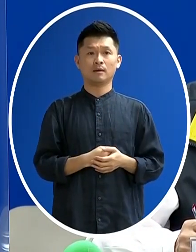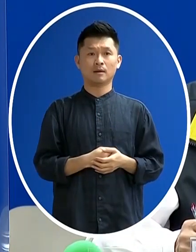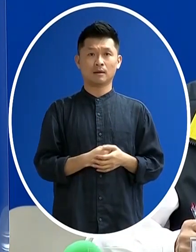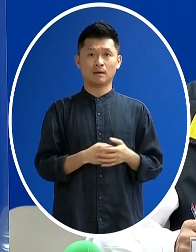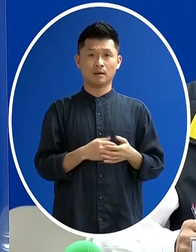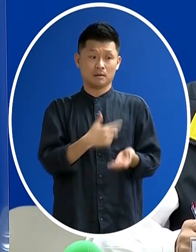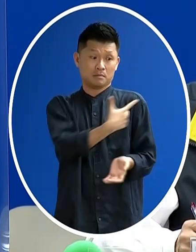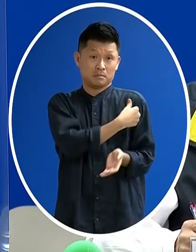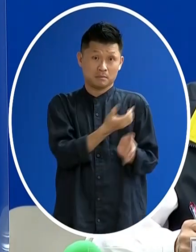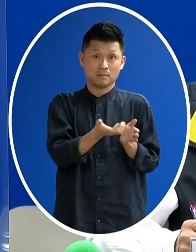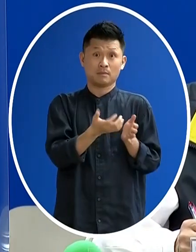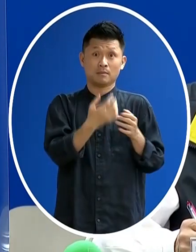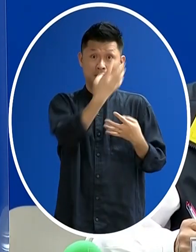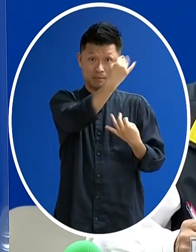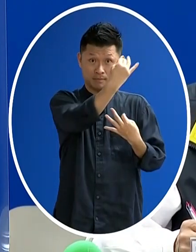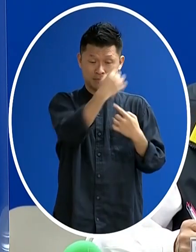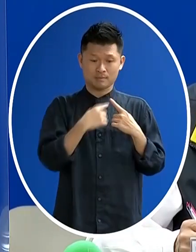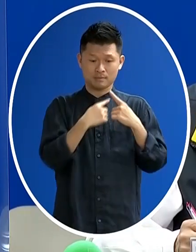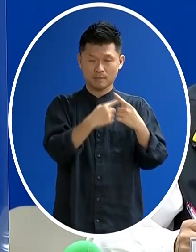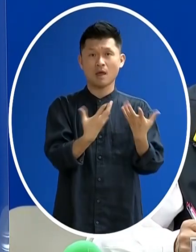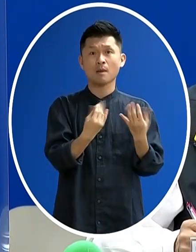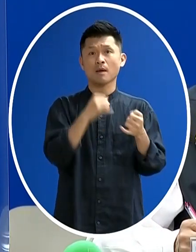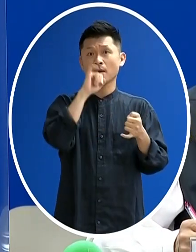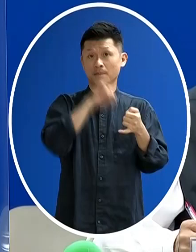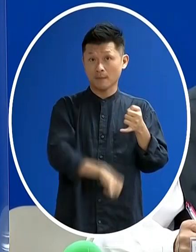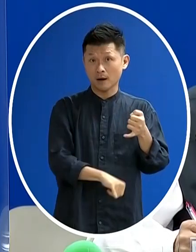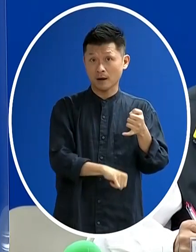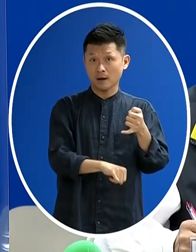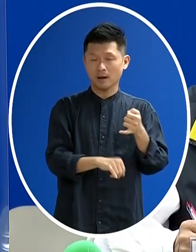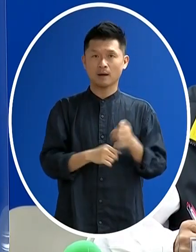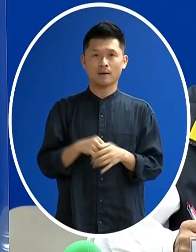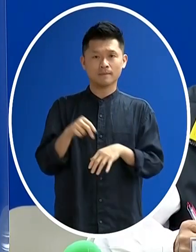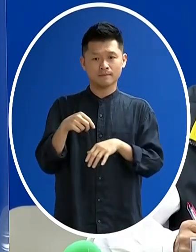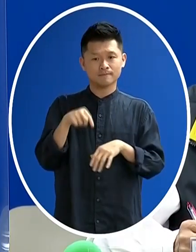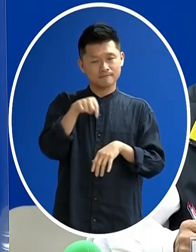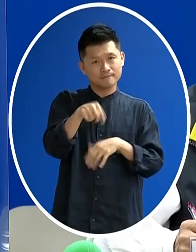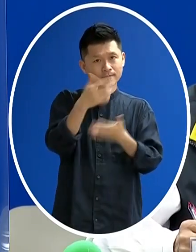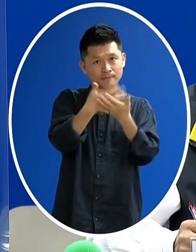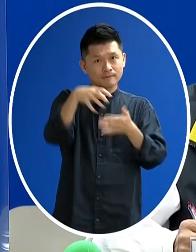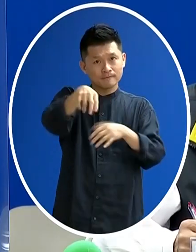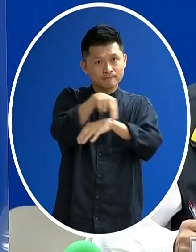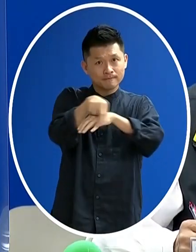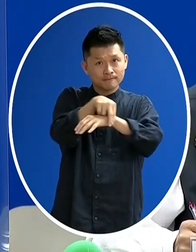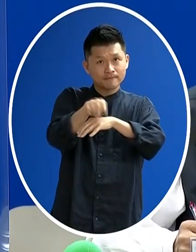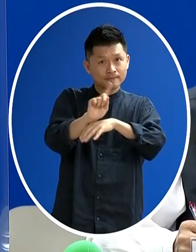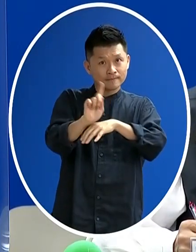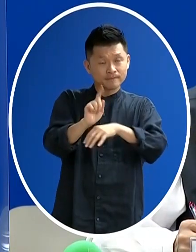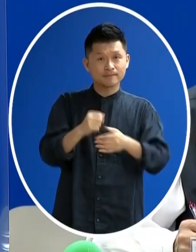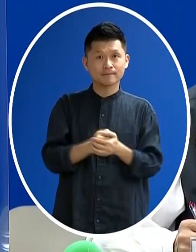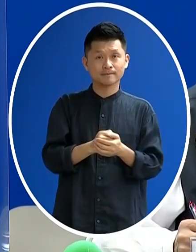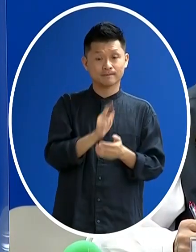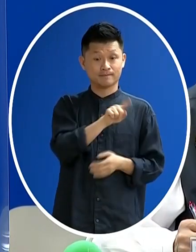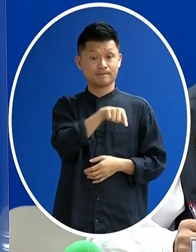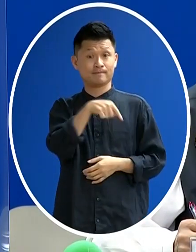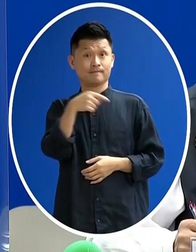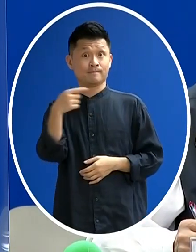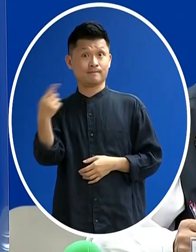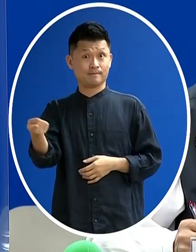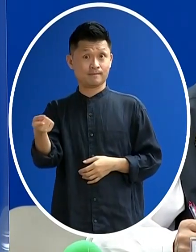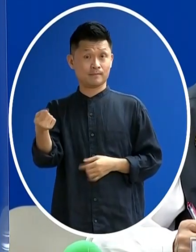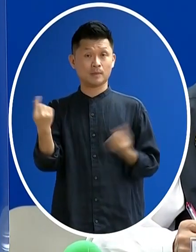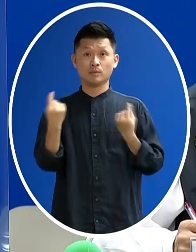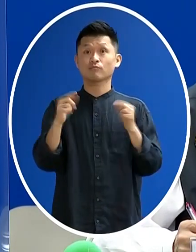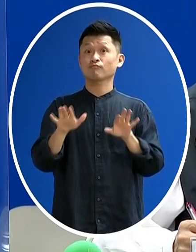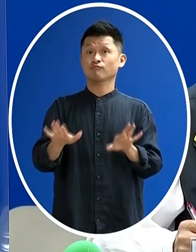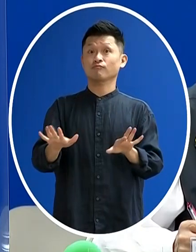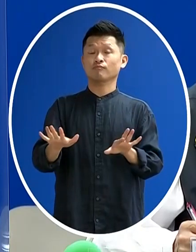沒有出現 那這個部分就是我們的的設計是他在這就是在下一輪比如